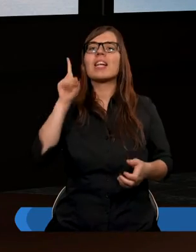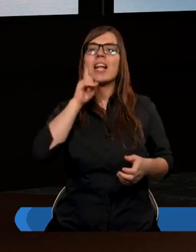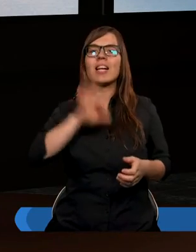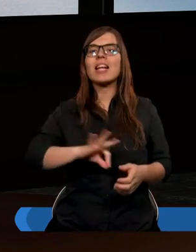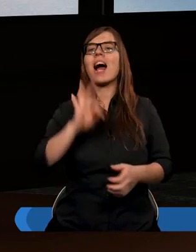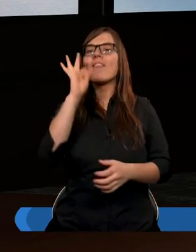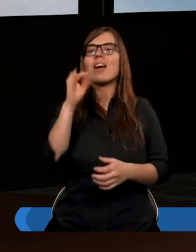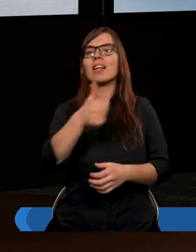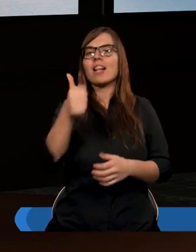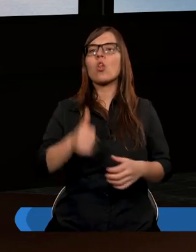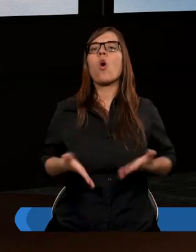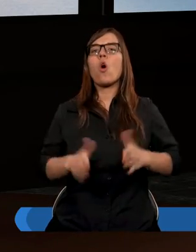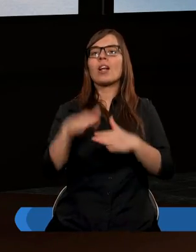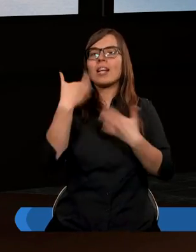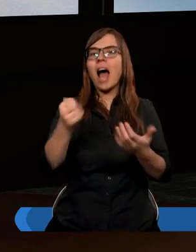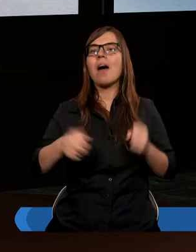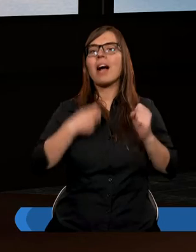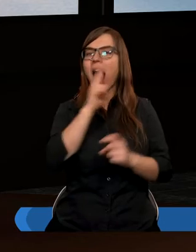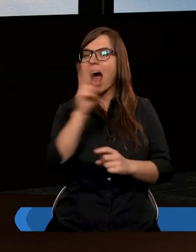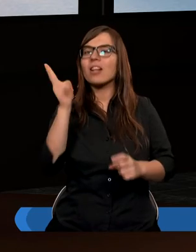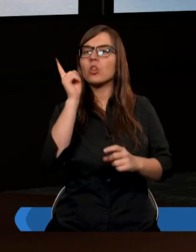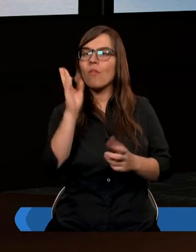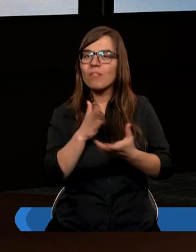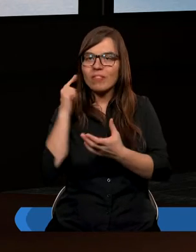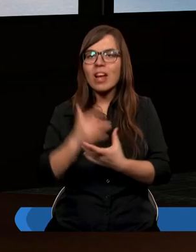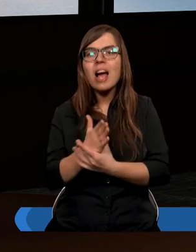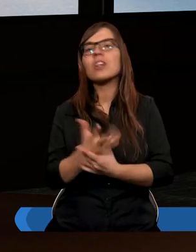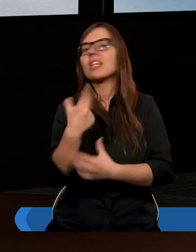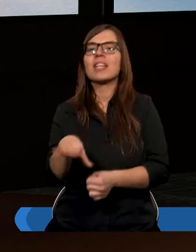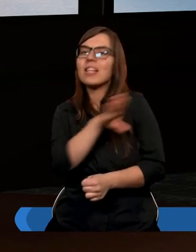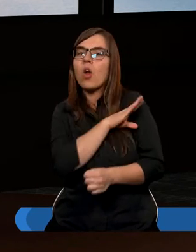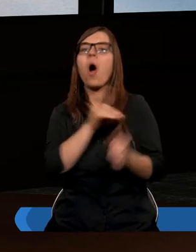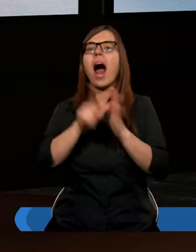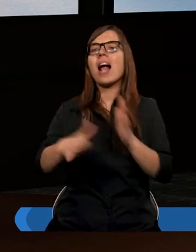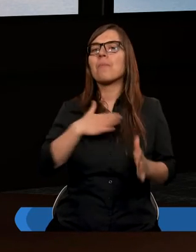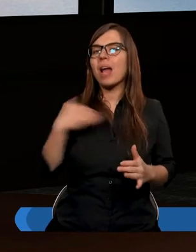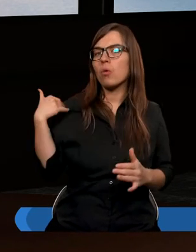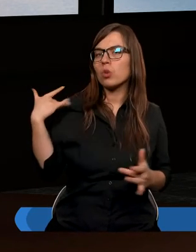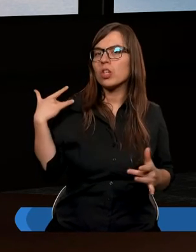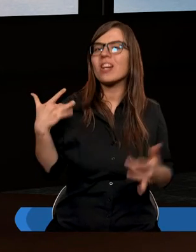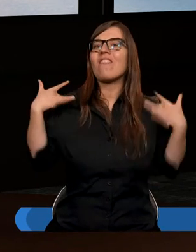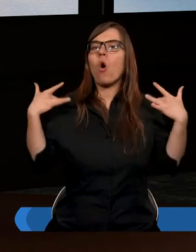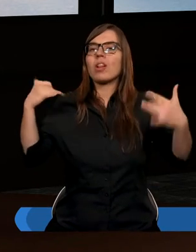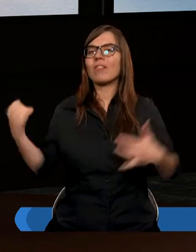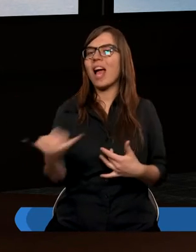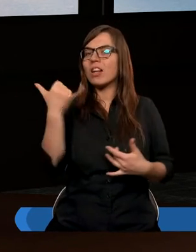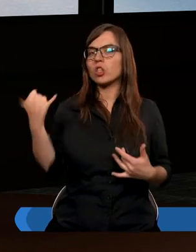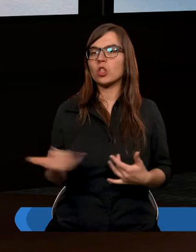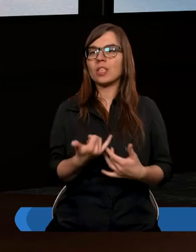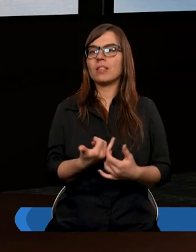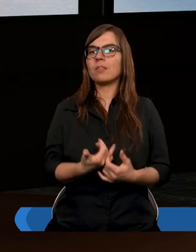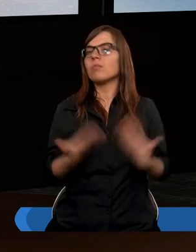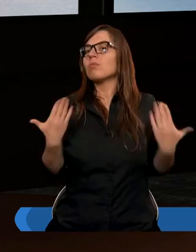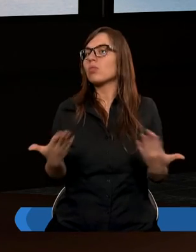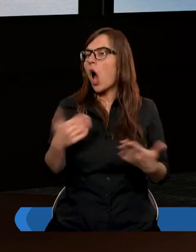że Syna swego jednorodzonego dał, aby każdy, kto weń wierzy, nie zginął, ale miał żywot wieczny.